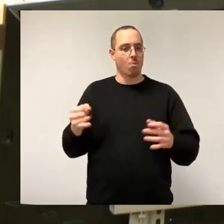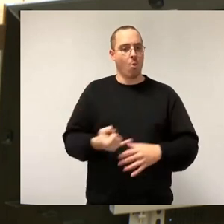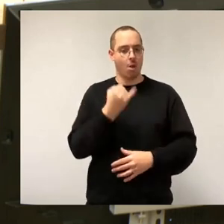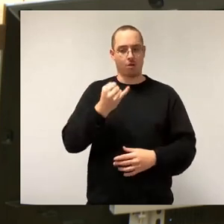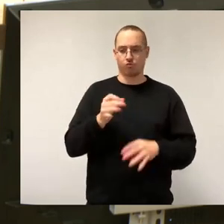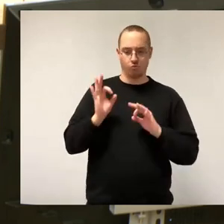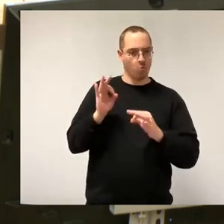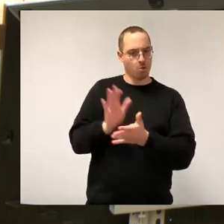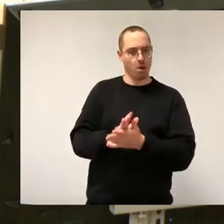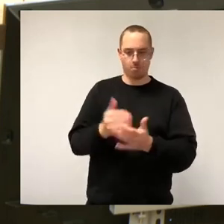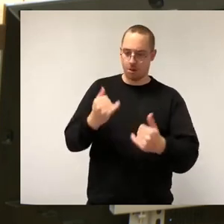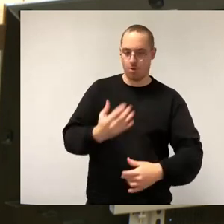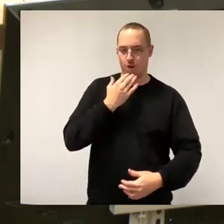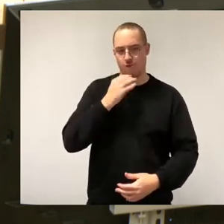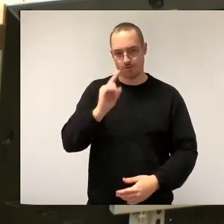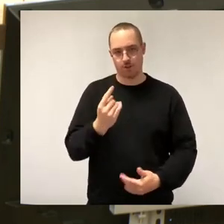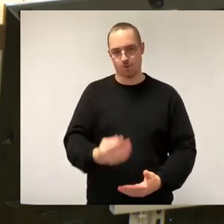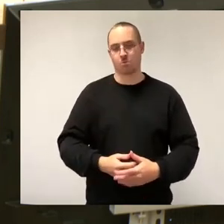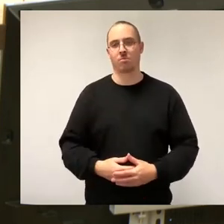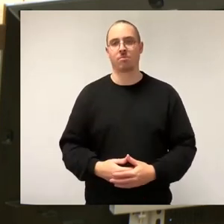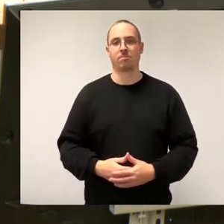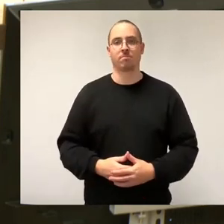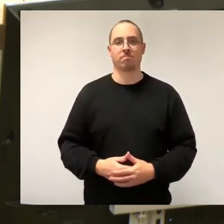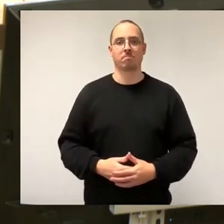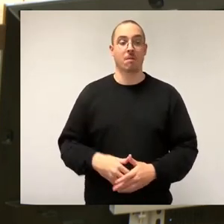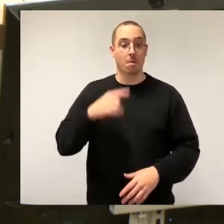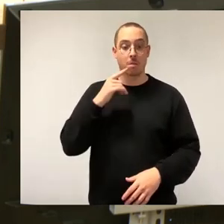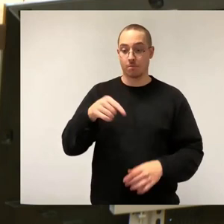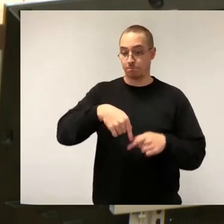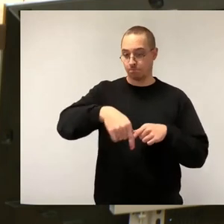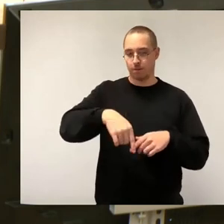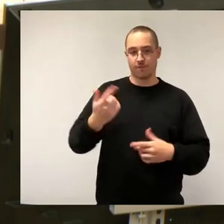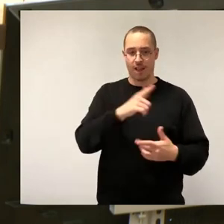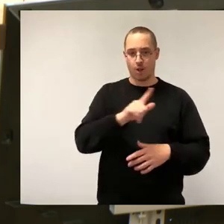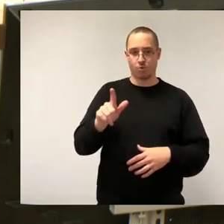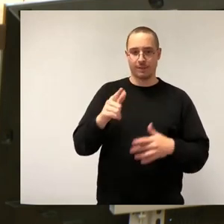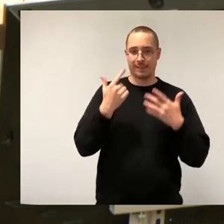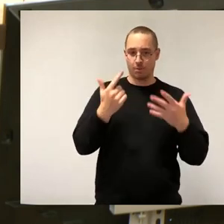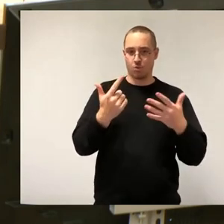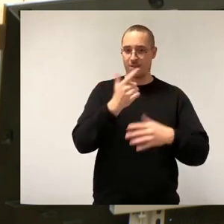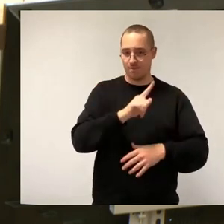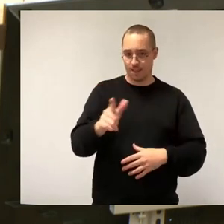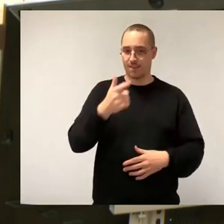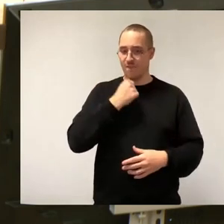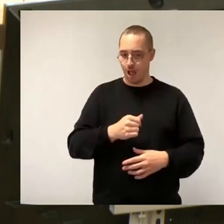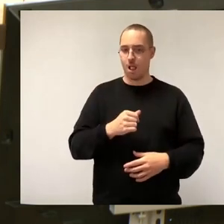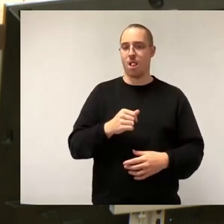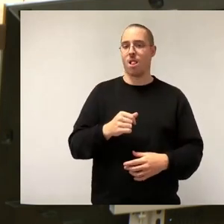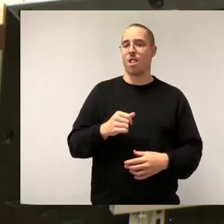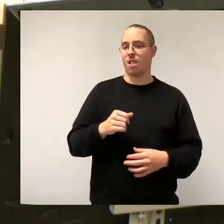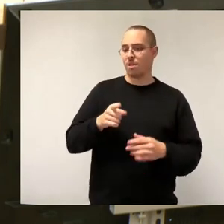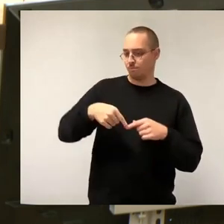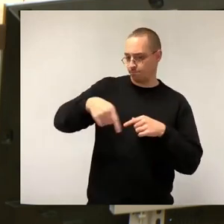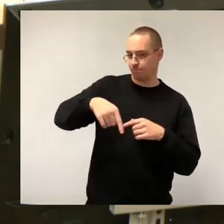2027 wird auch insbesondere schneller vergehen, als wir uns das wünschen. Auch wenn das